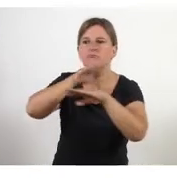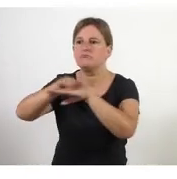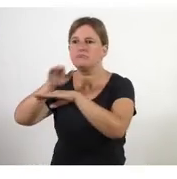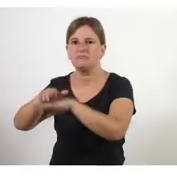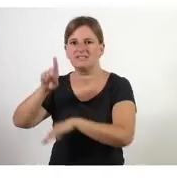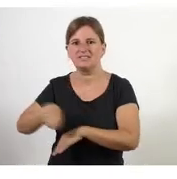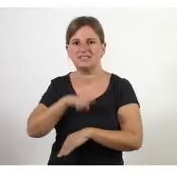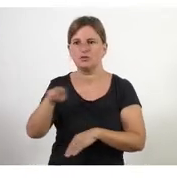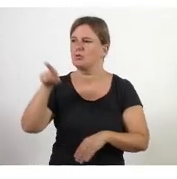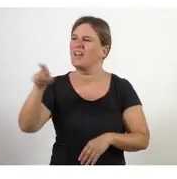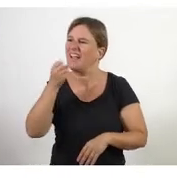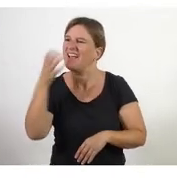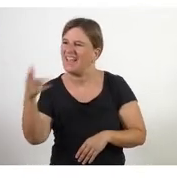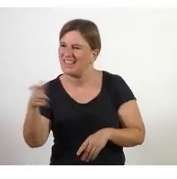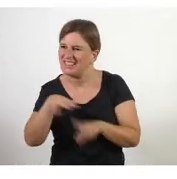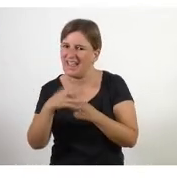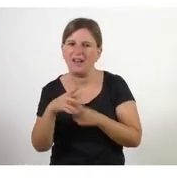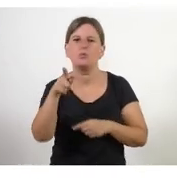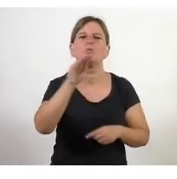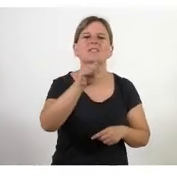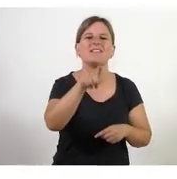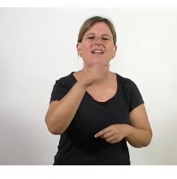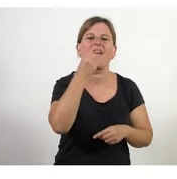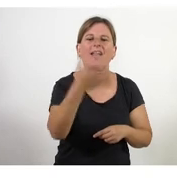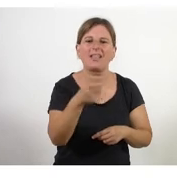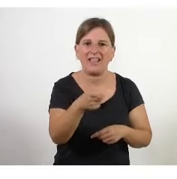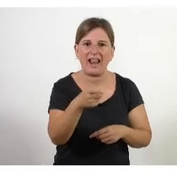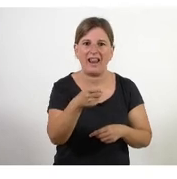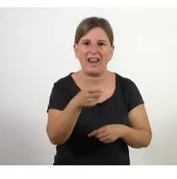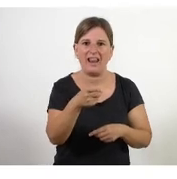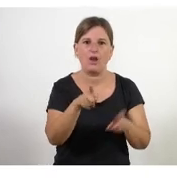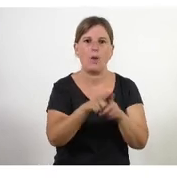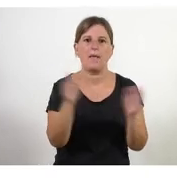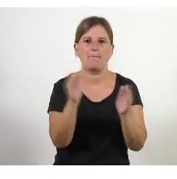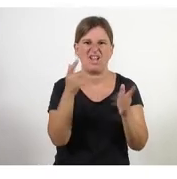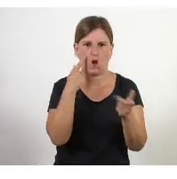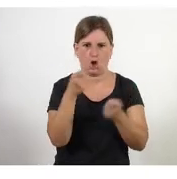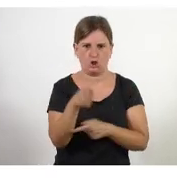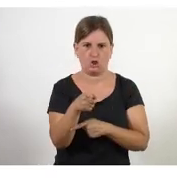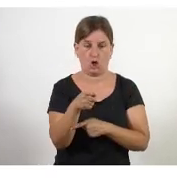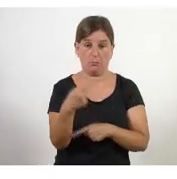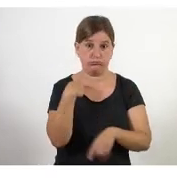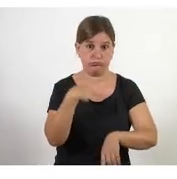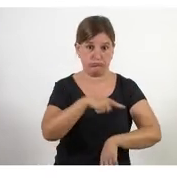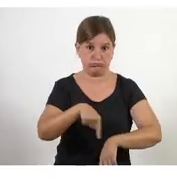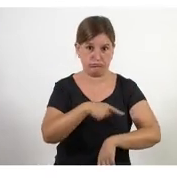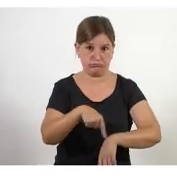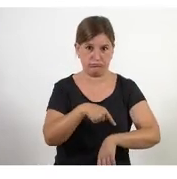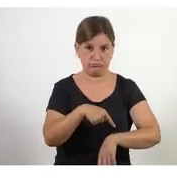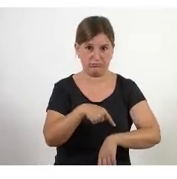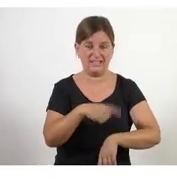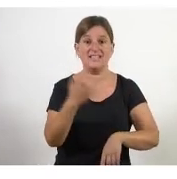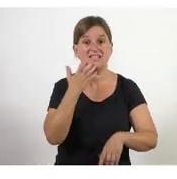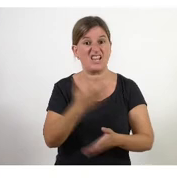escolta Marta com ho portes i escolta Lluís com ho portes això és microcontrol i això roba un munt de temps quan hi ha